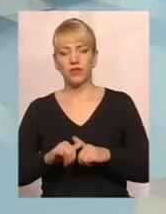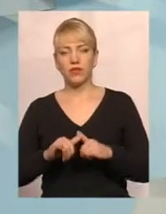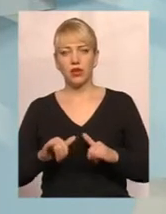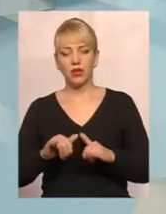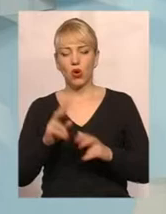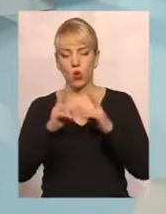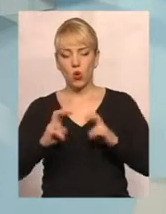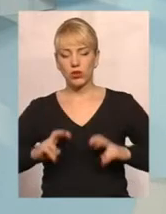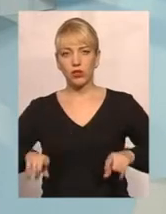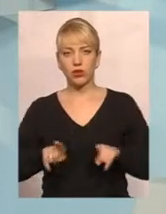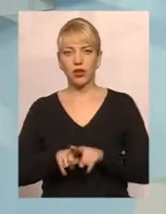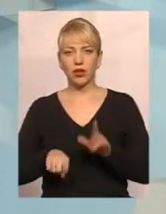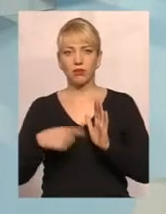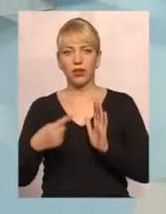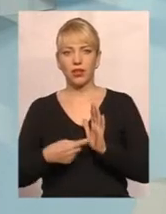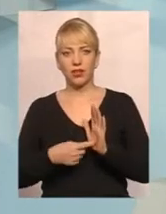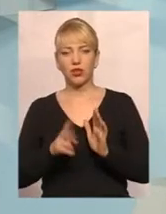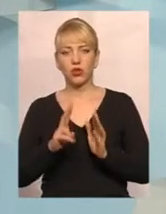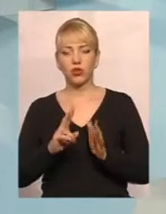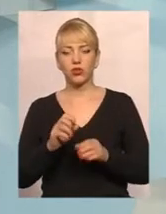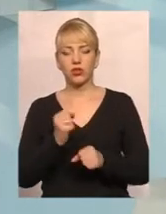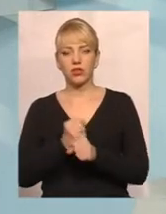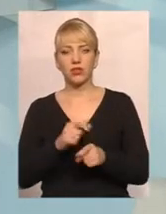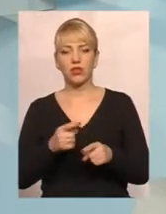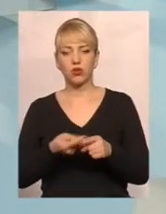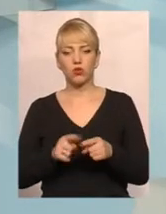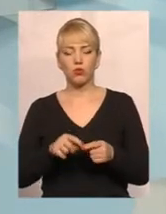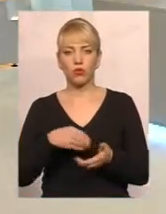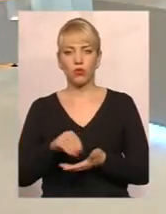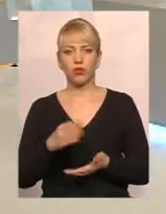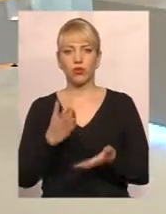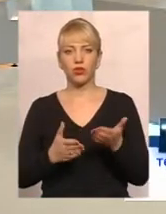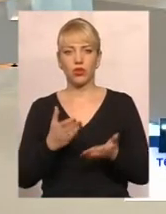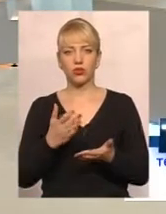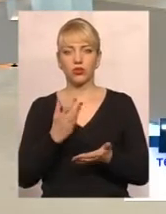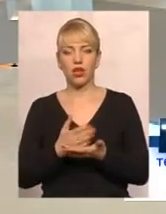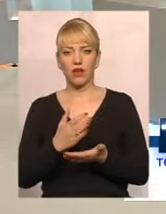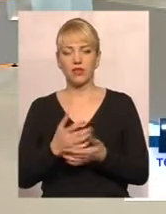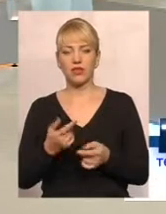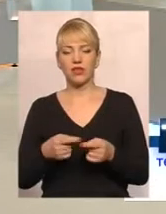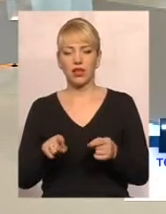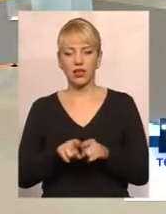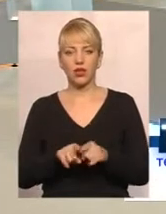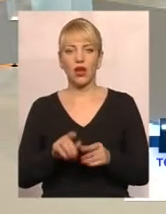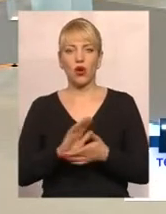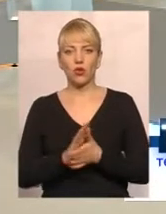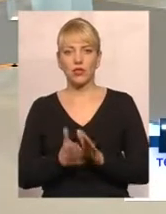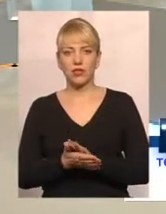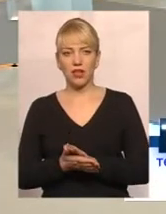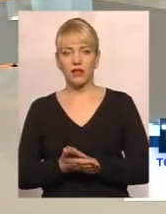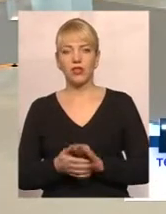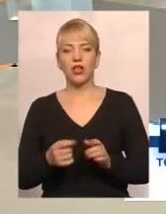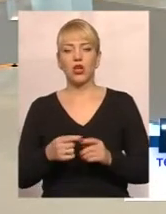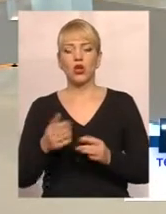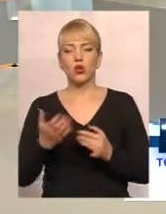питань для таких сімей, які здійснили таку покупку. І в разі, скажімо так, наявності певних обставин, субсидія